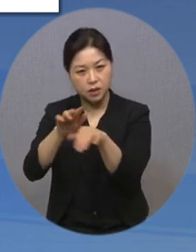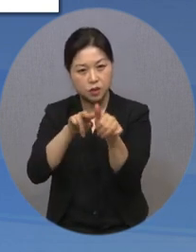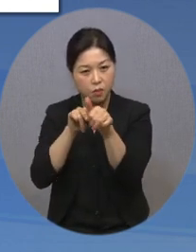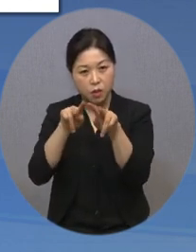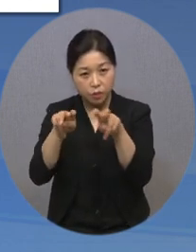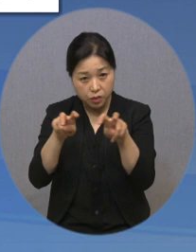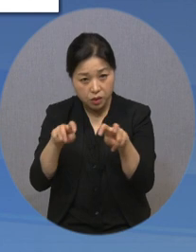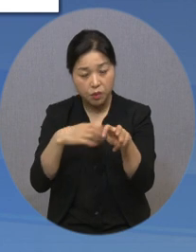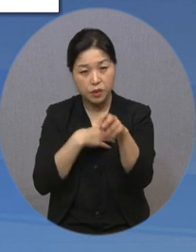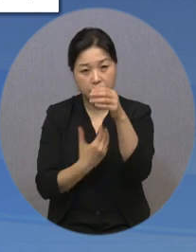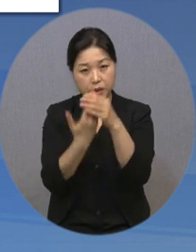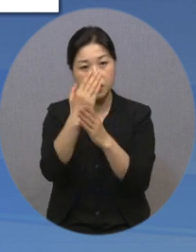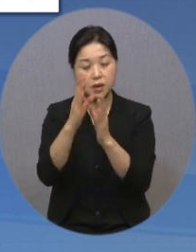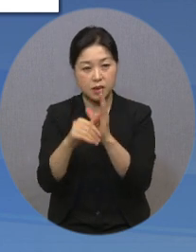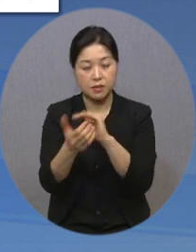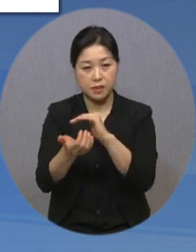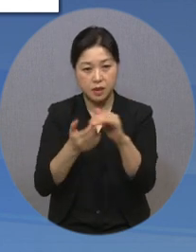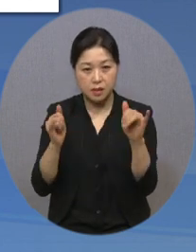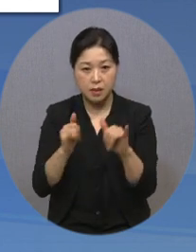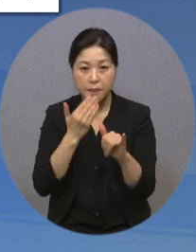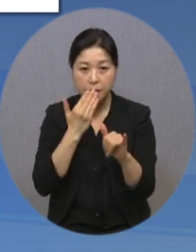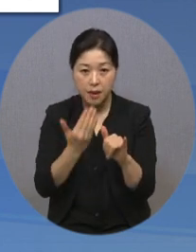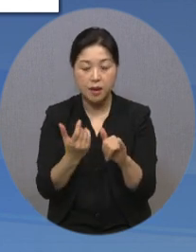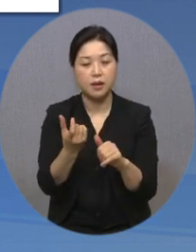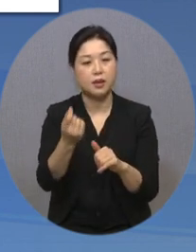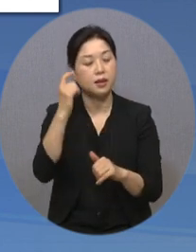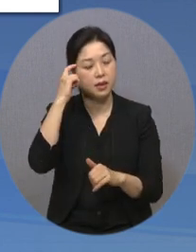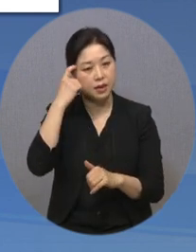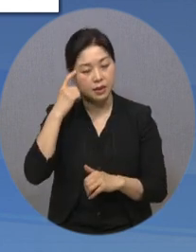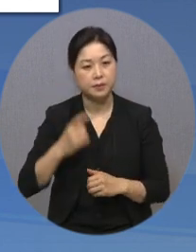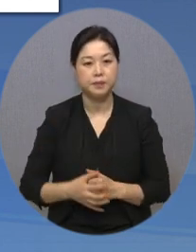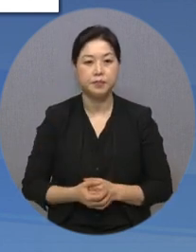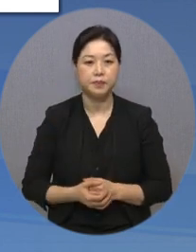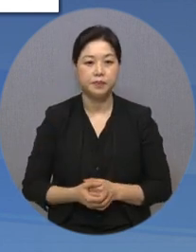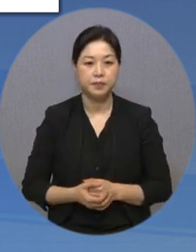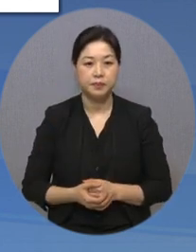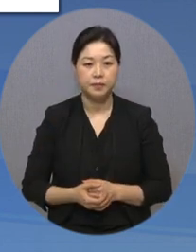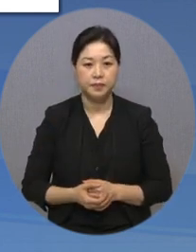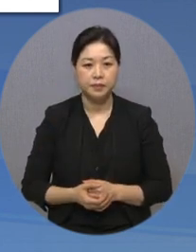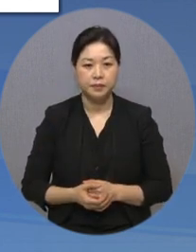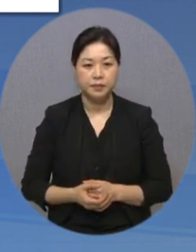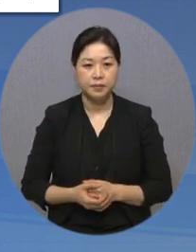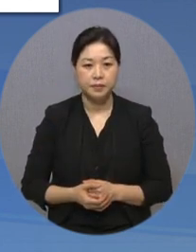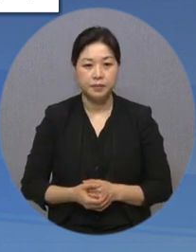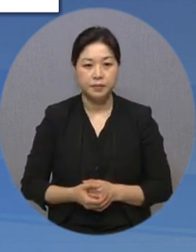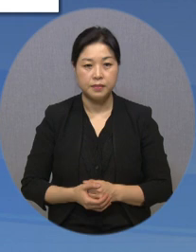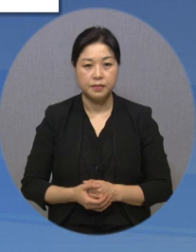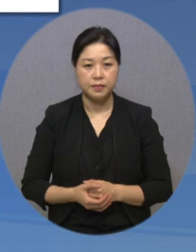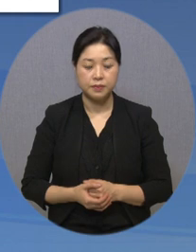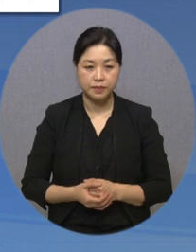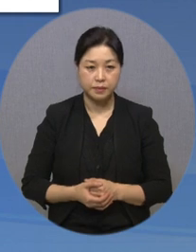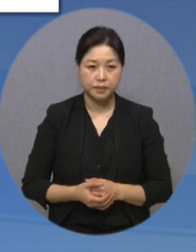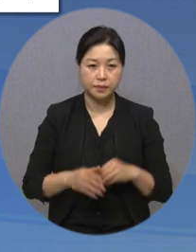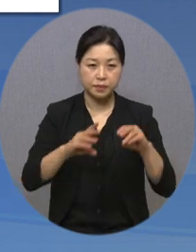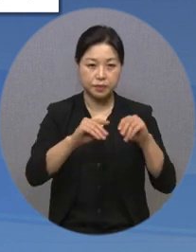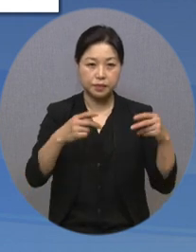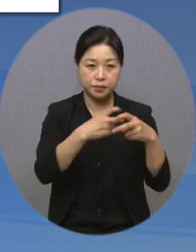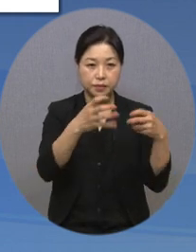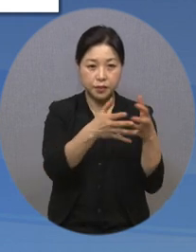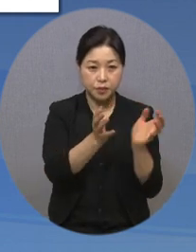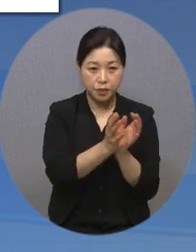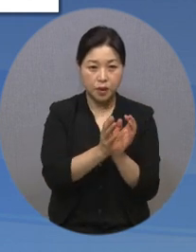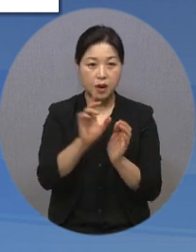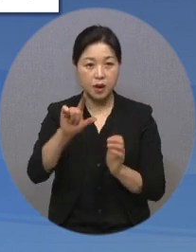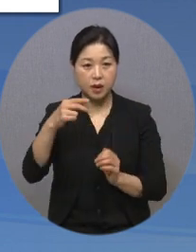위기상황에 대한 사전대응이 가능할 것으로 기대하고 있습니다. 한편 국토부와 LH는 고령자